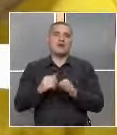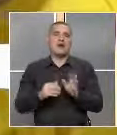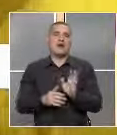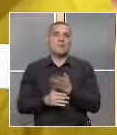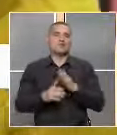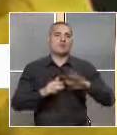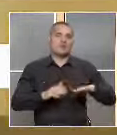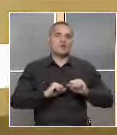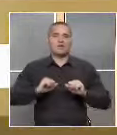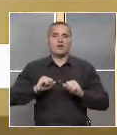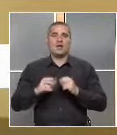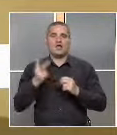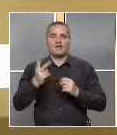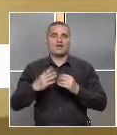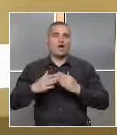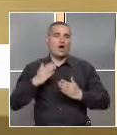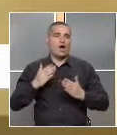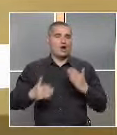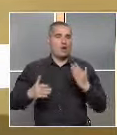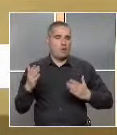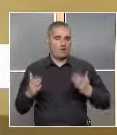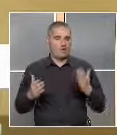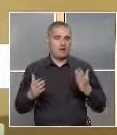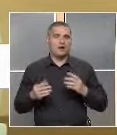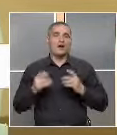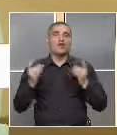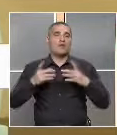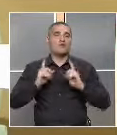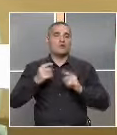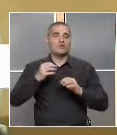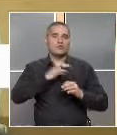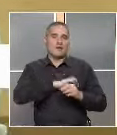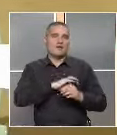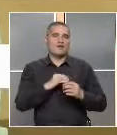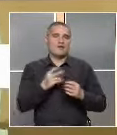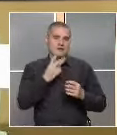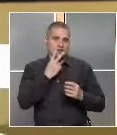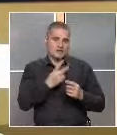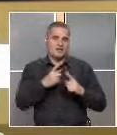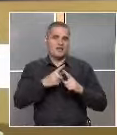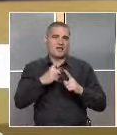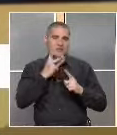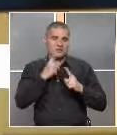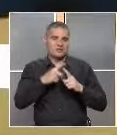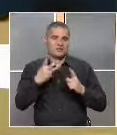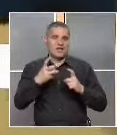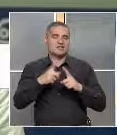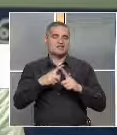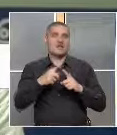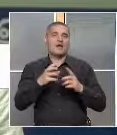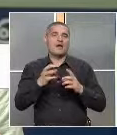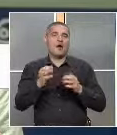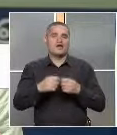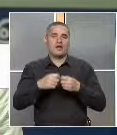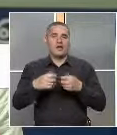двата робота, както и новото, което успяхме да тестваме, тази практика да приложим от разстояние. Т.е.